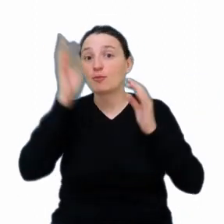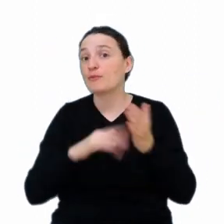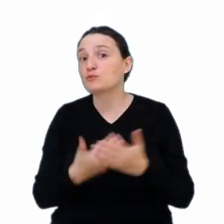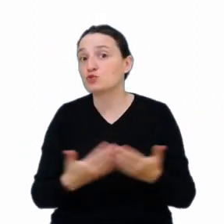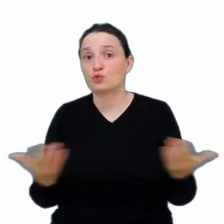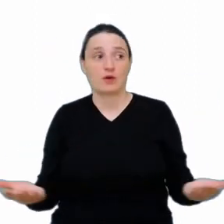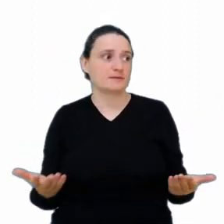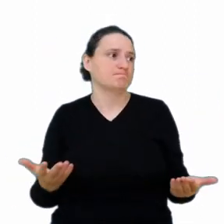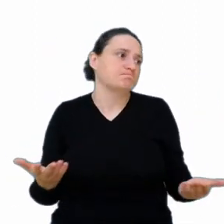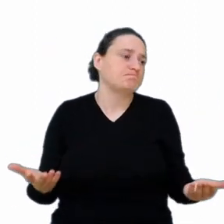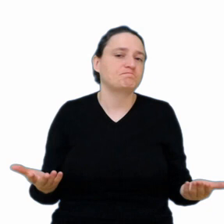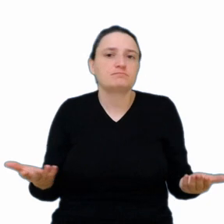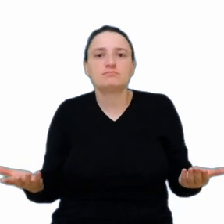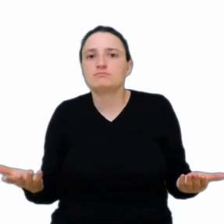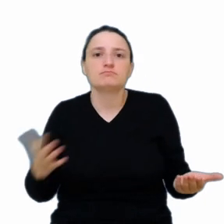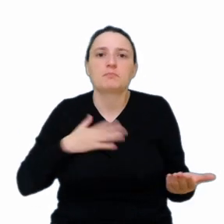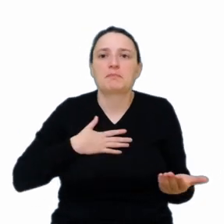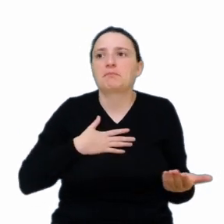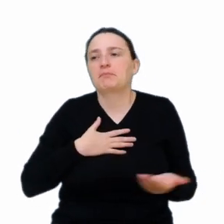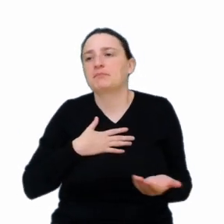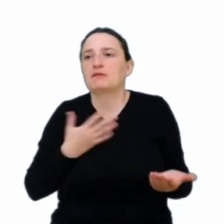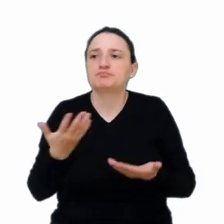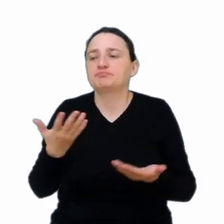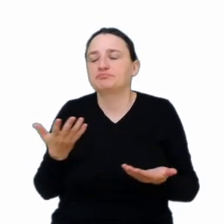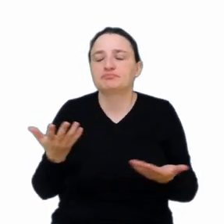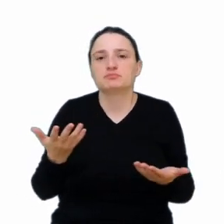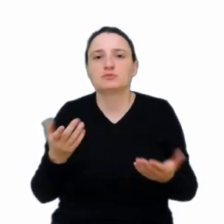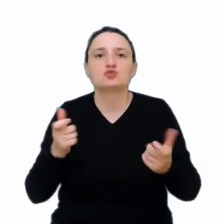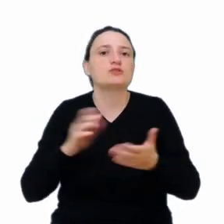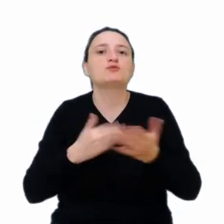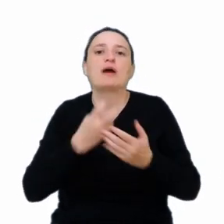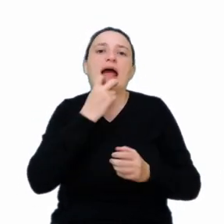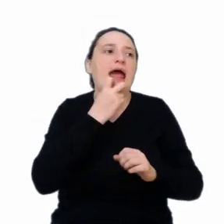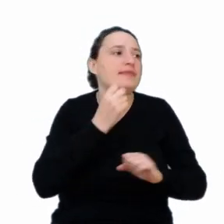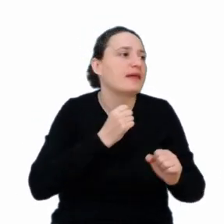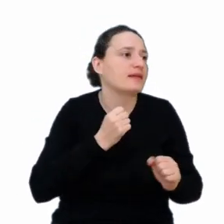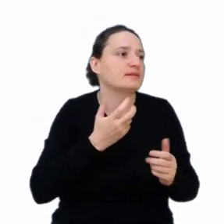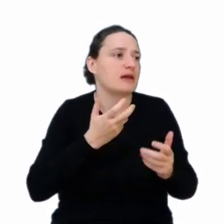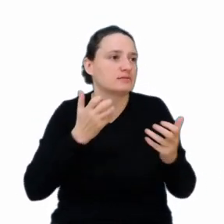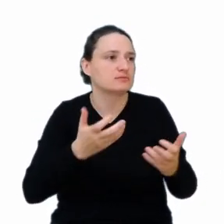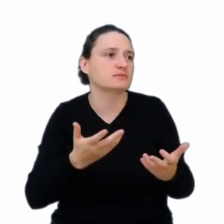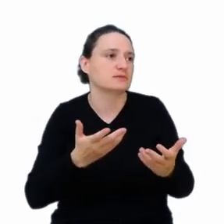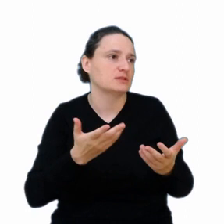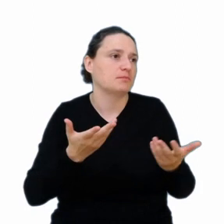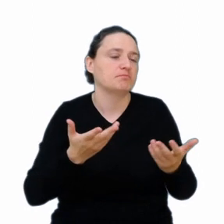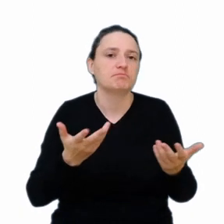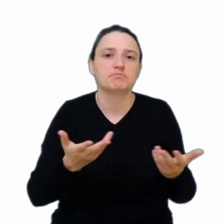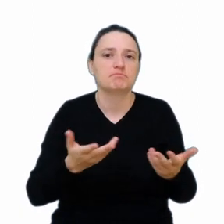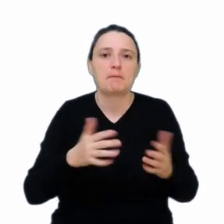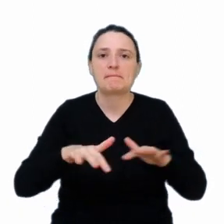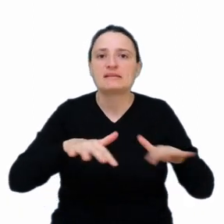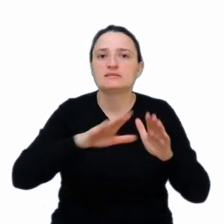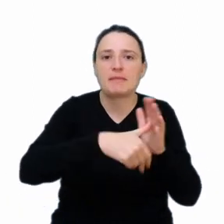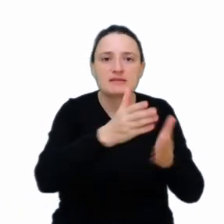mamy jakiś tam proces, chcemy zwiększyć ilość energii powiedzmy w danym miejscu miasta.